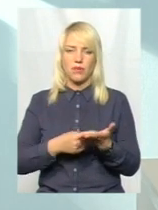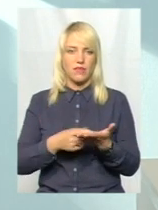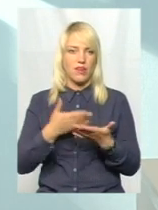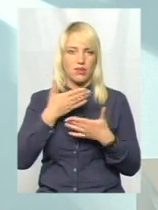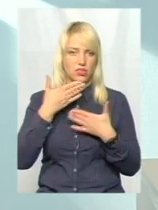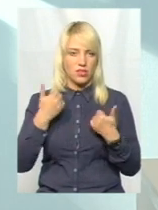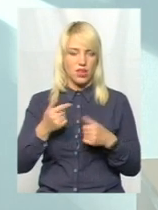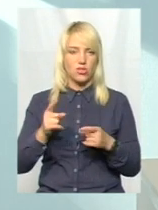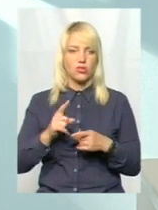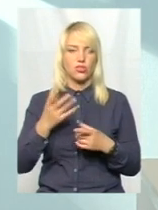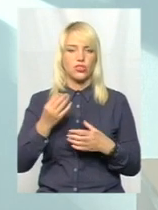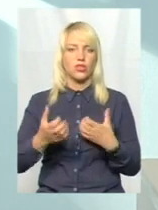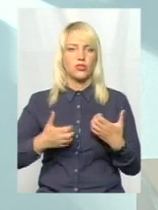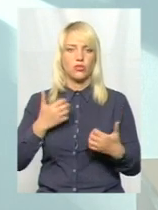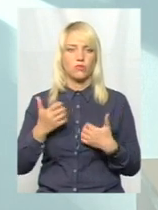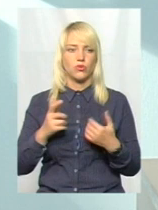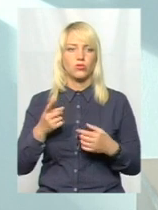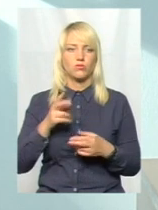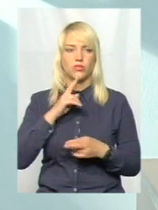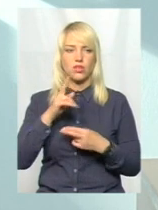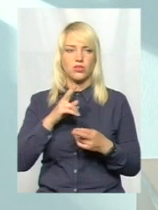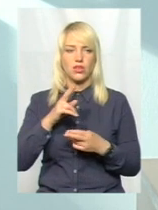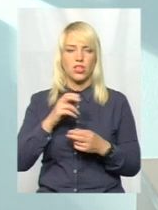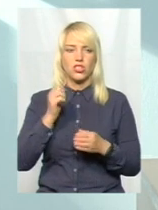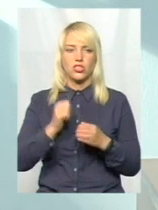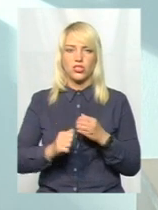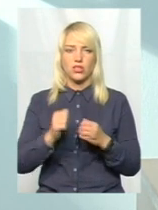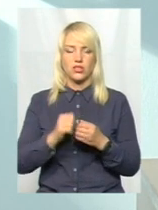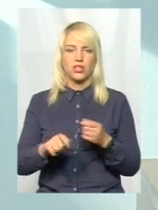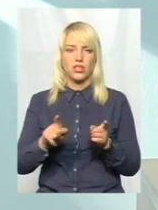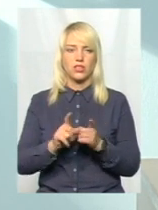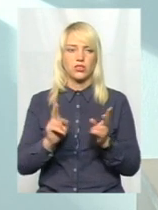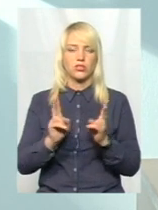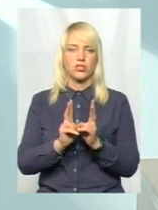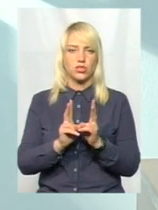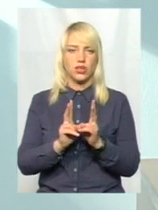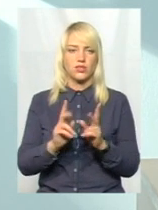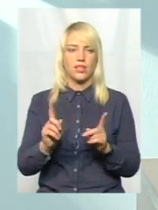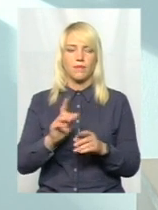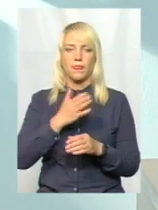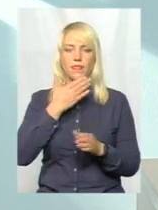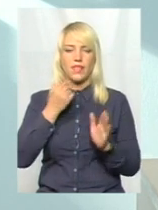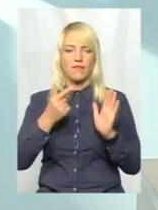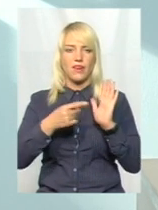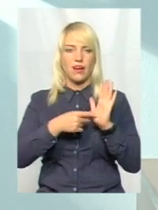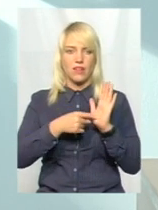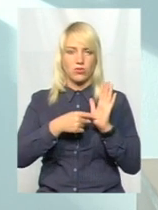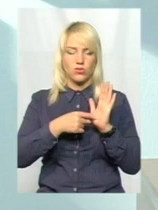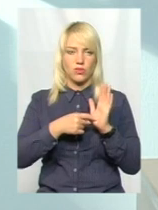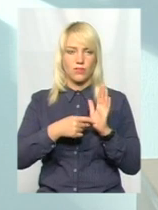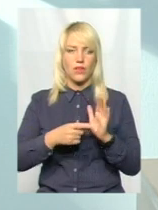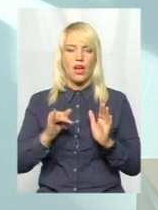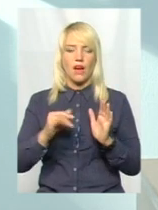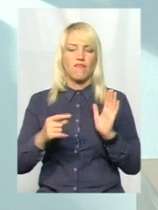І що ще турбогі, що чомусь скаржники, досить часто зустрічається такий факт, не вказують вірну, верніше, вказують